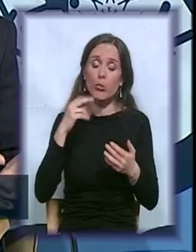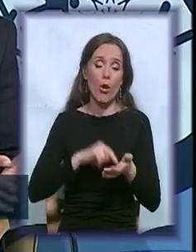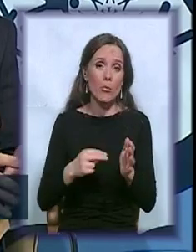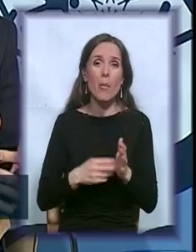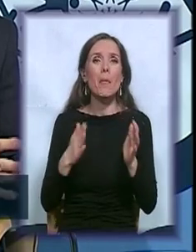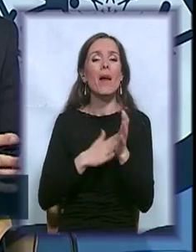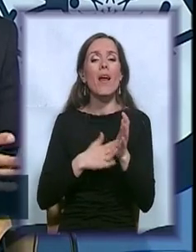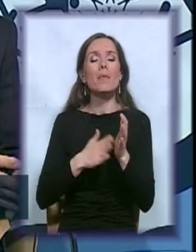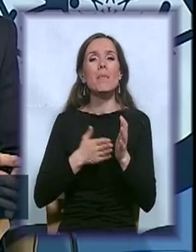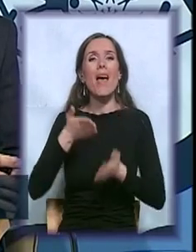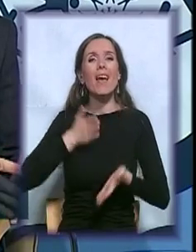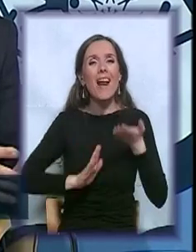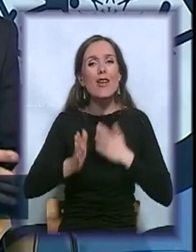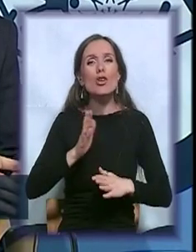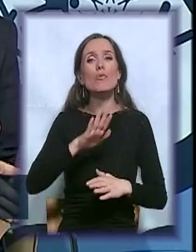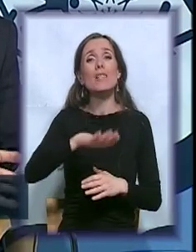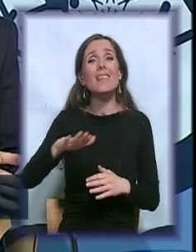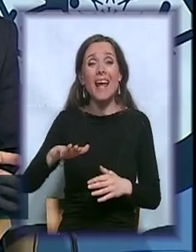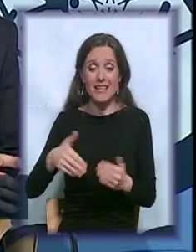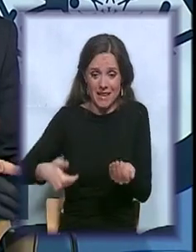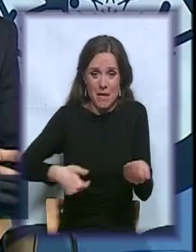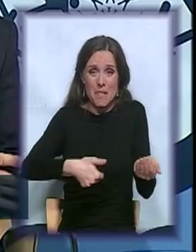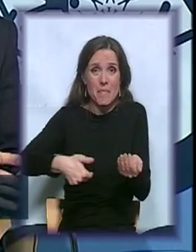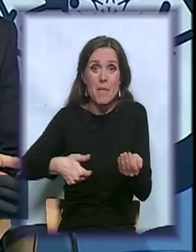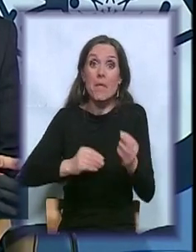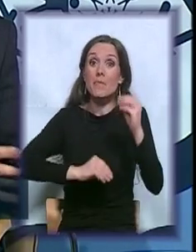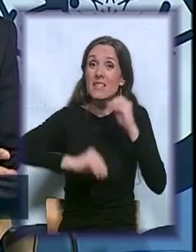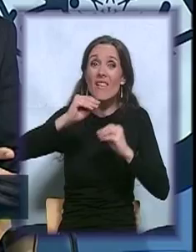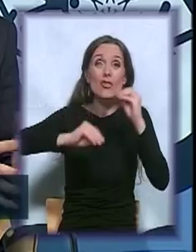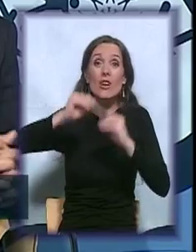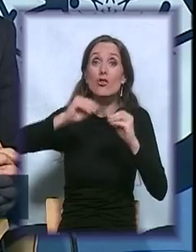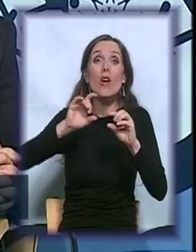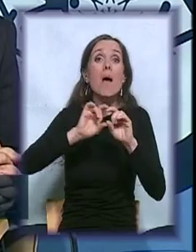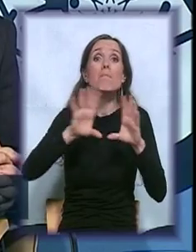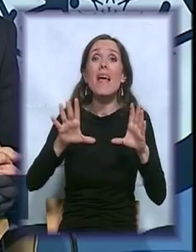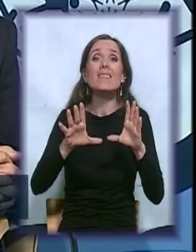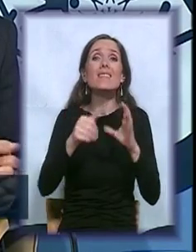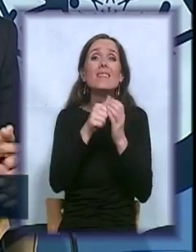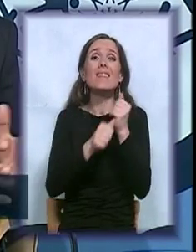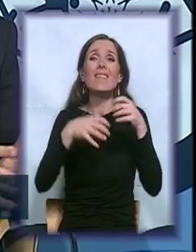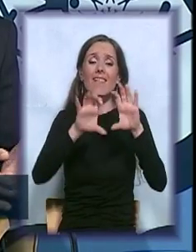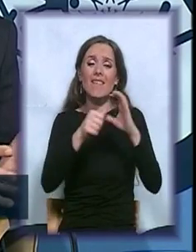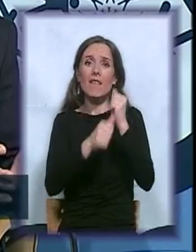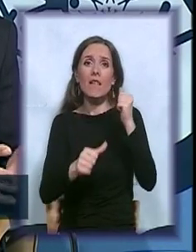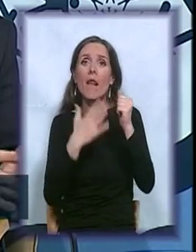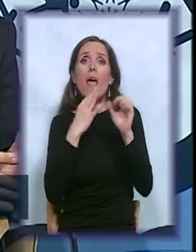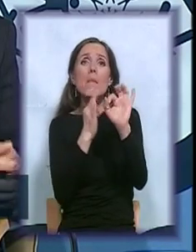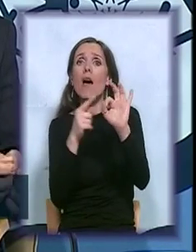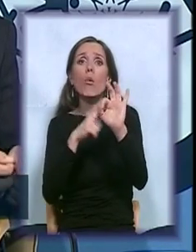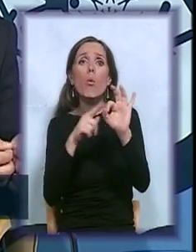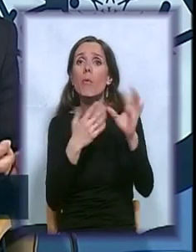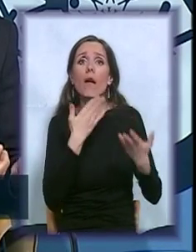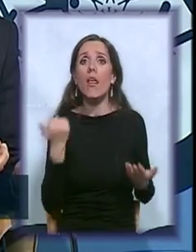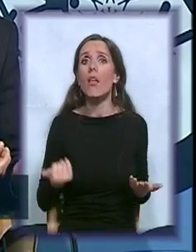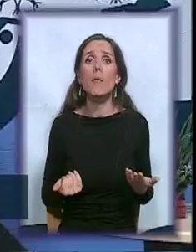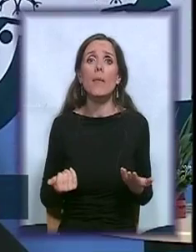Rađaju se djeca, novorođena djeca sve više i više bez zanalnog otvora. Zamislite, novorođenča... Ja sam